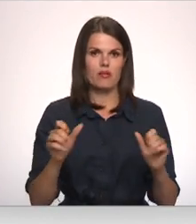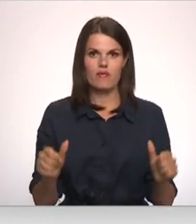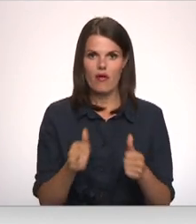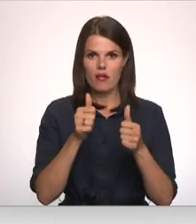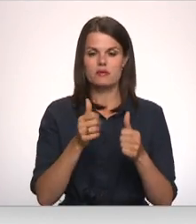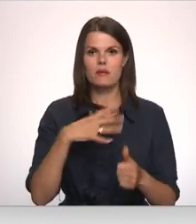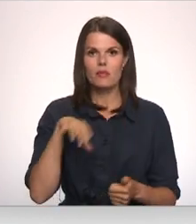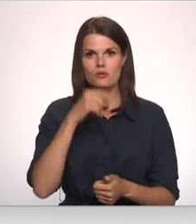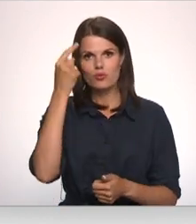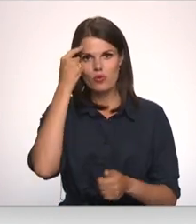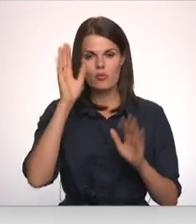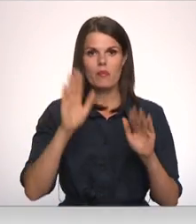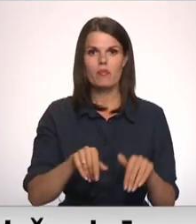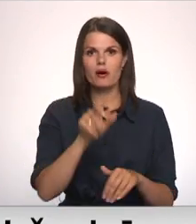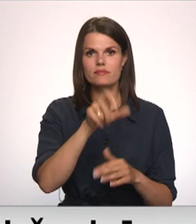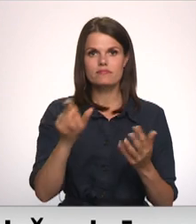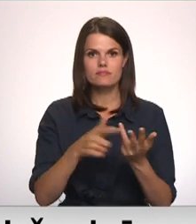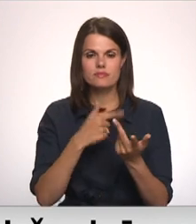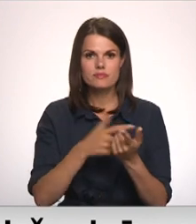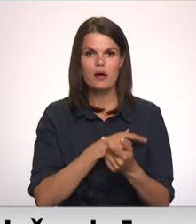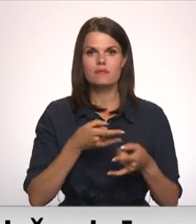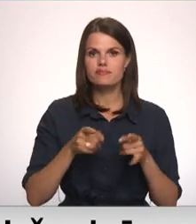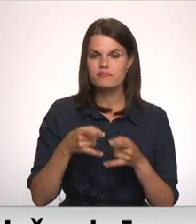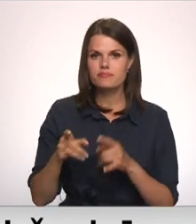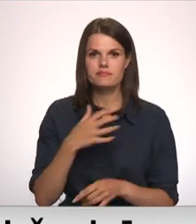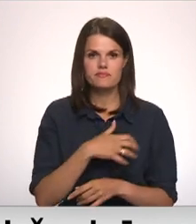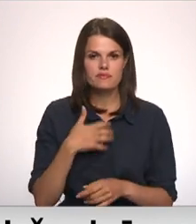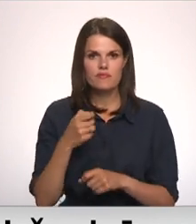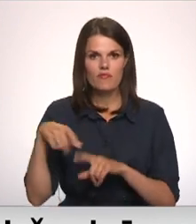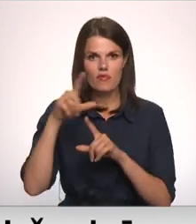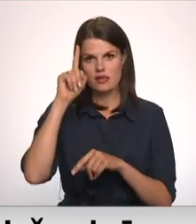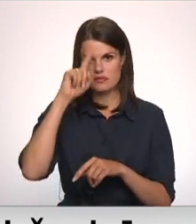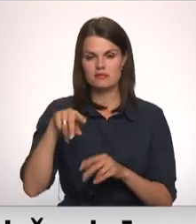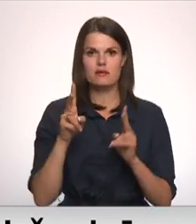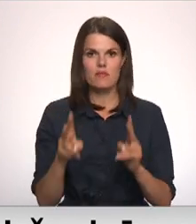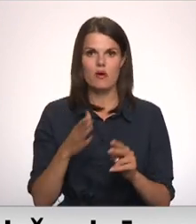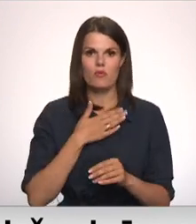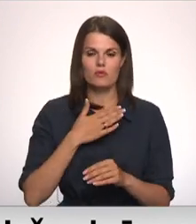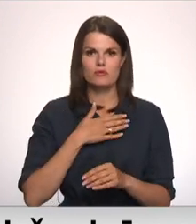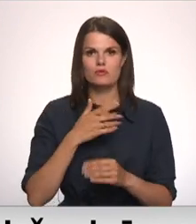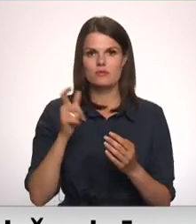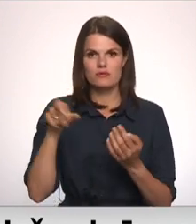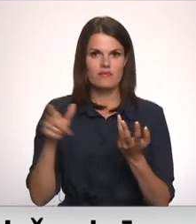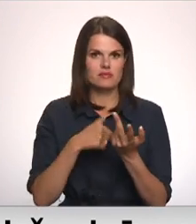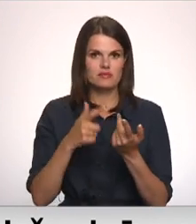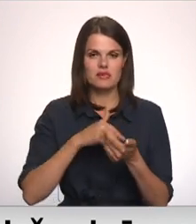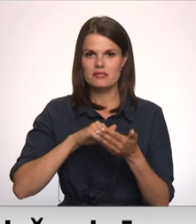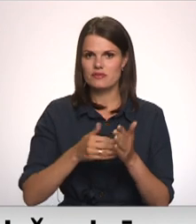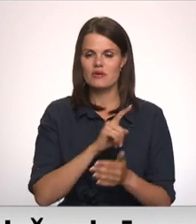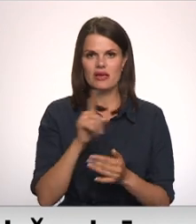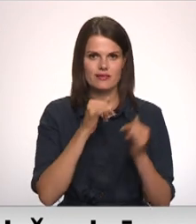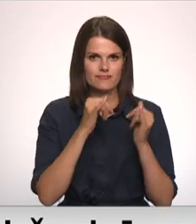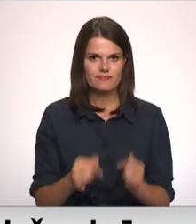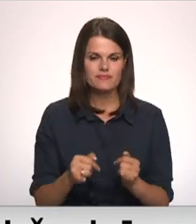Mēs domājam par demogrāfiju un mēs zinām, ka mūsu demogrāfiska situācija ir diezgan neapskaužama.